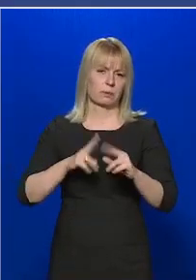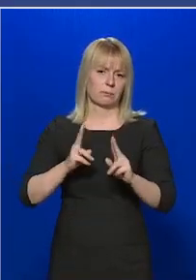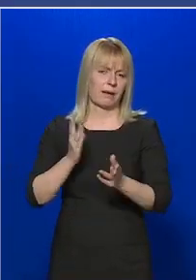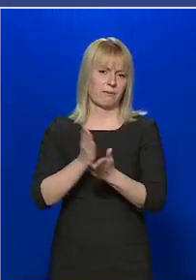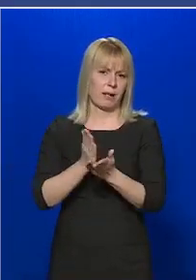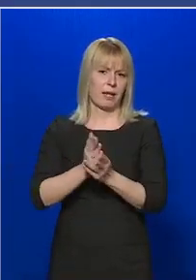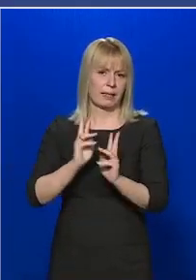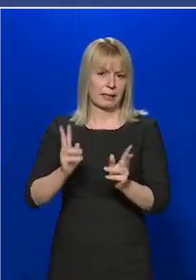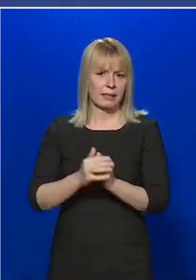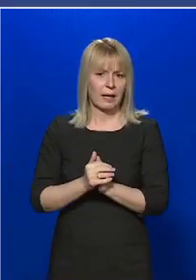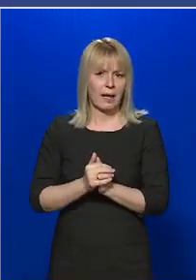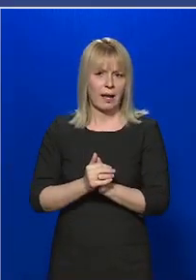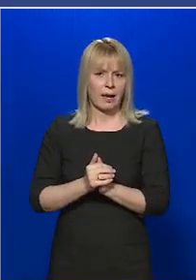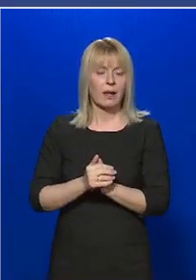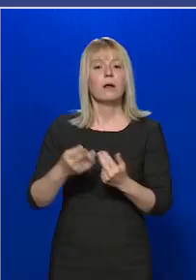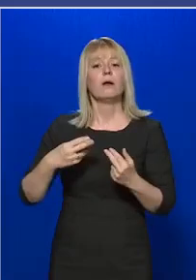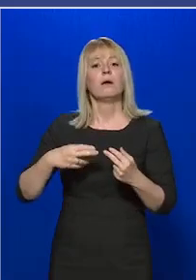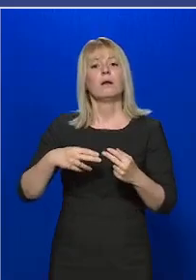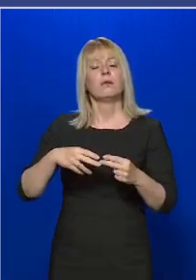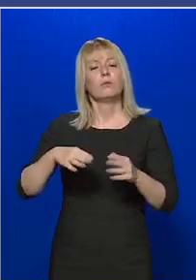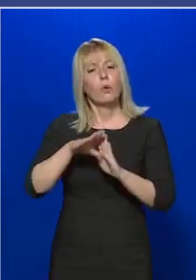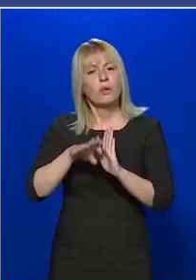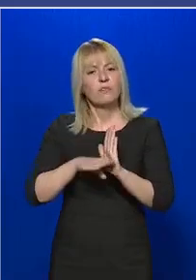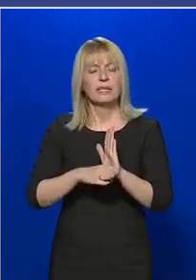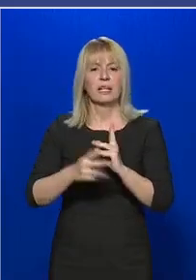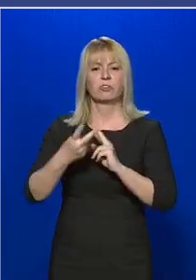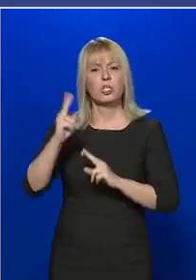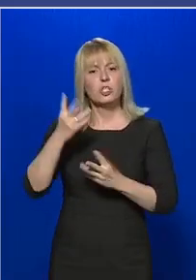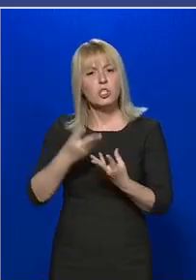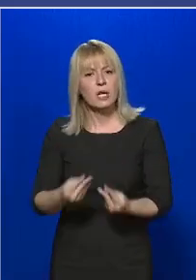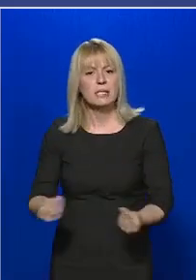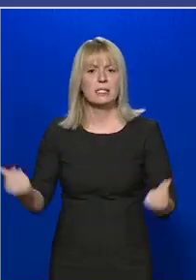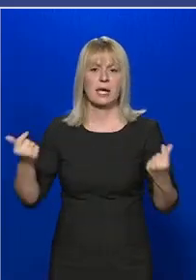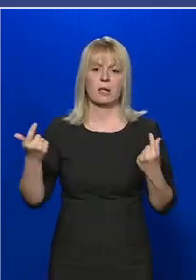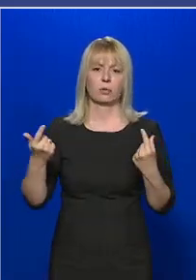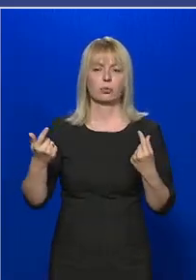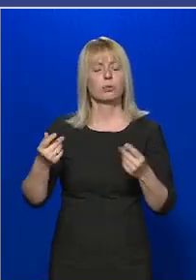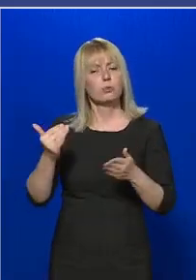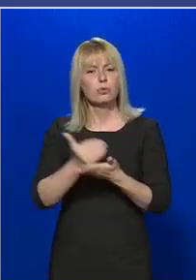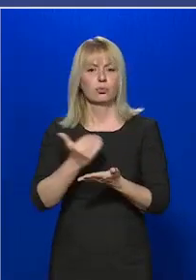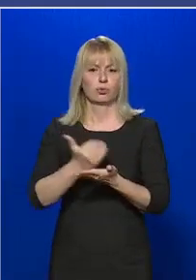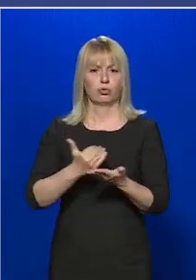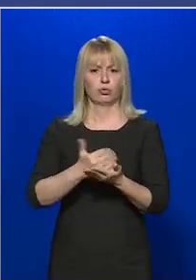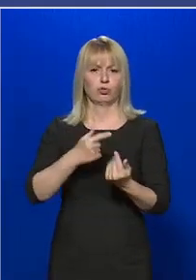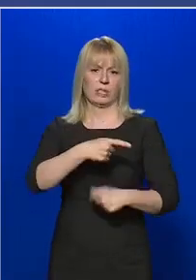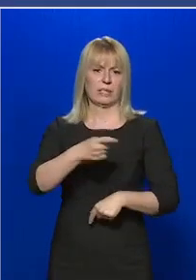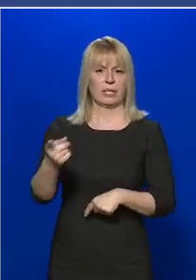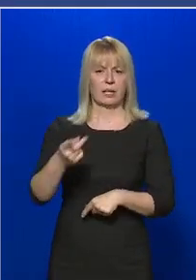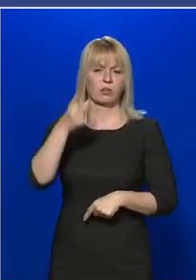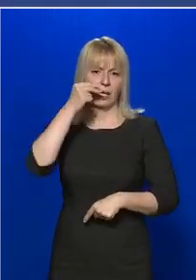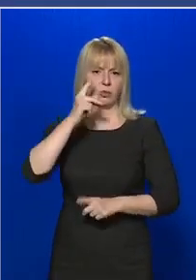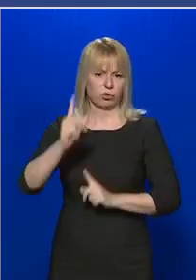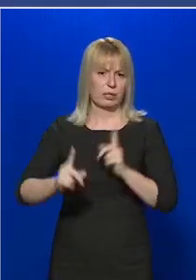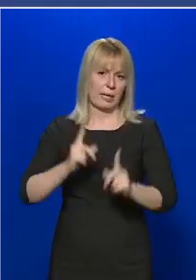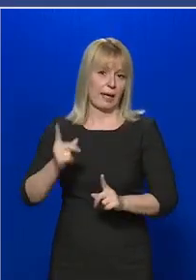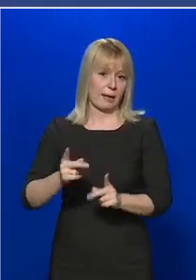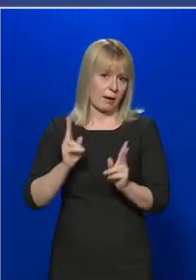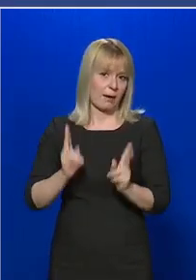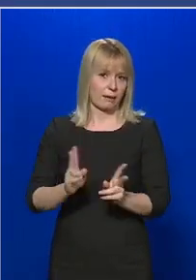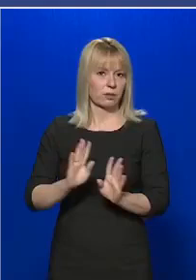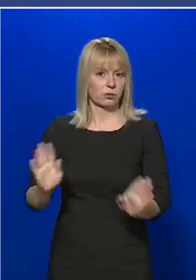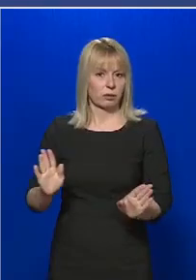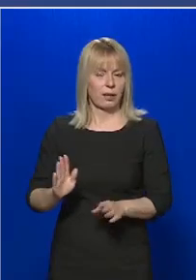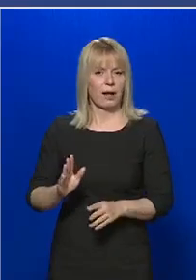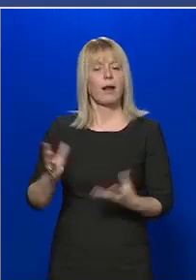A rendőri intézkedés törvényes, szakszerű, arányos és egy szükséges jellegű rendőrségi eljárás, amelynek